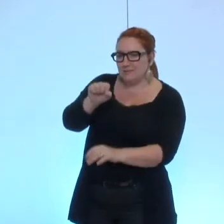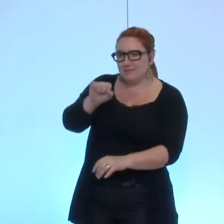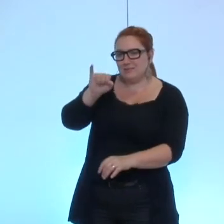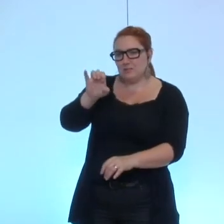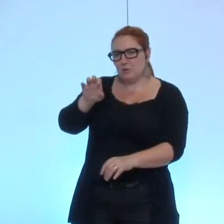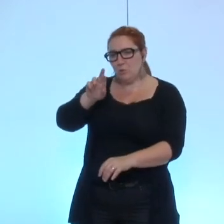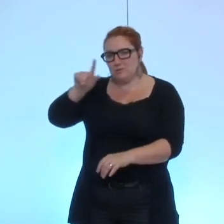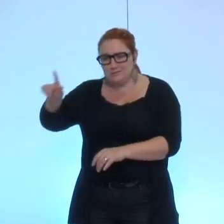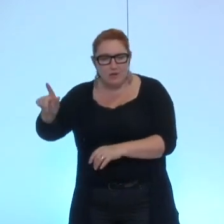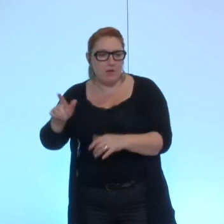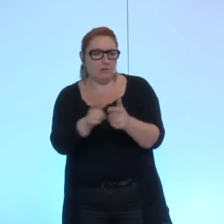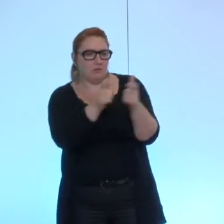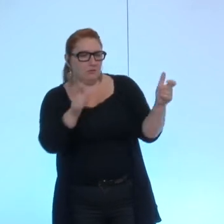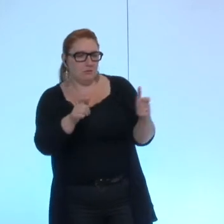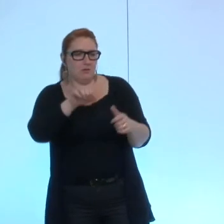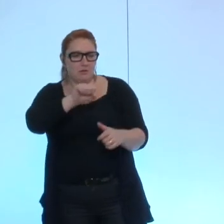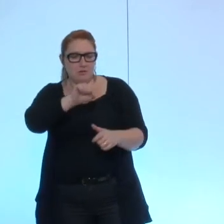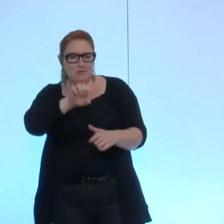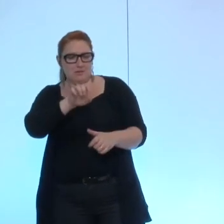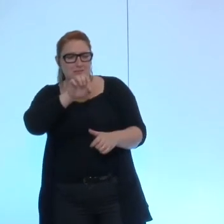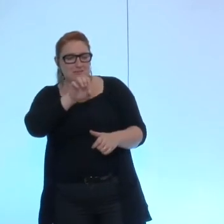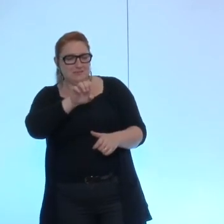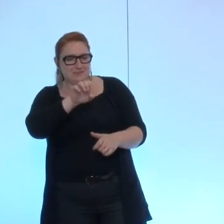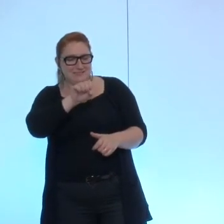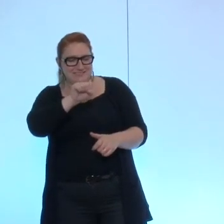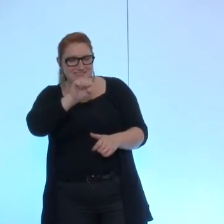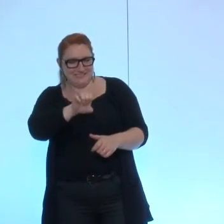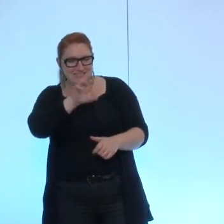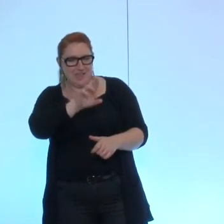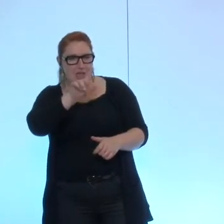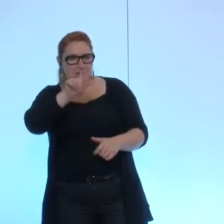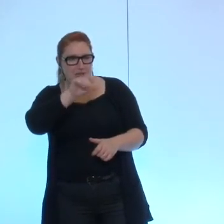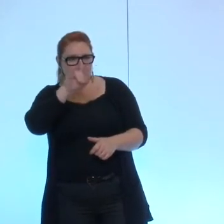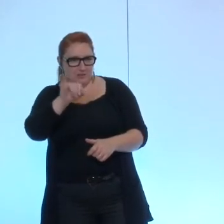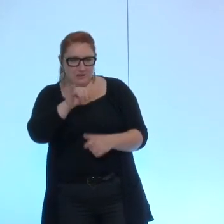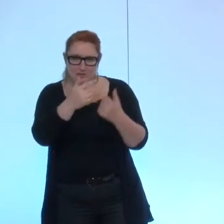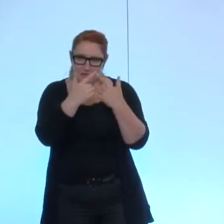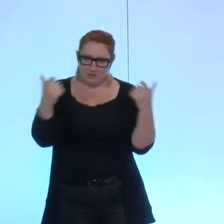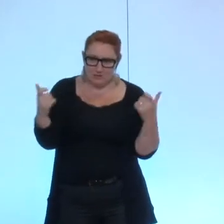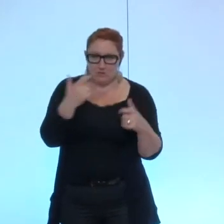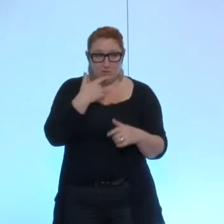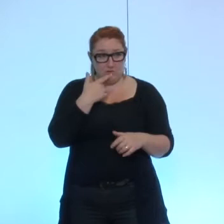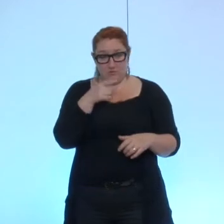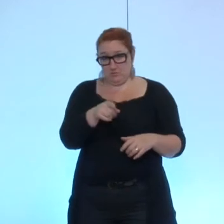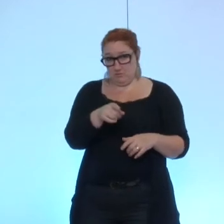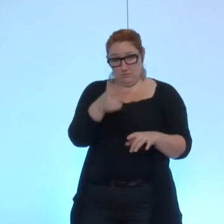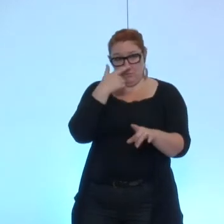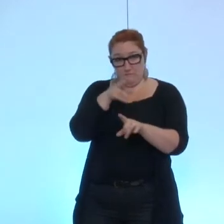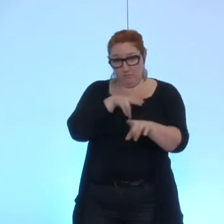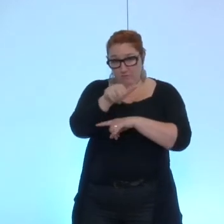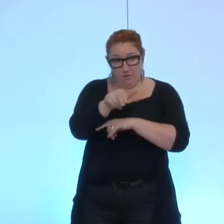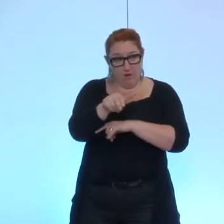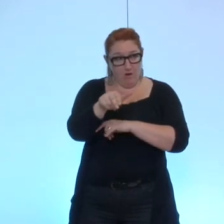Sergadi etc et nous aurons donc dans ce cadre là à faire en sorte que